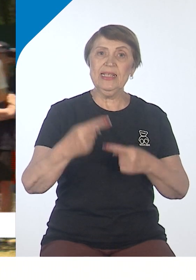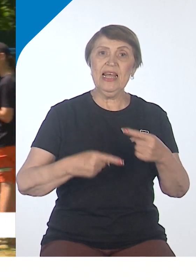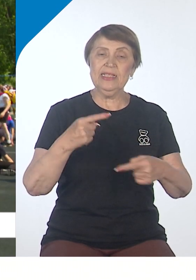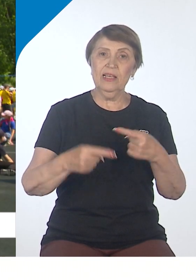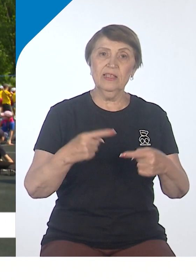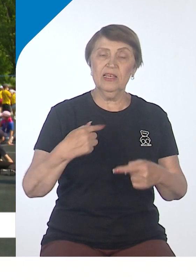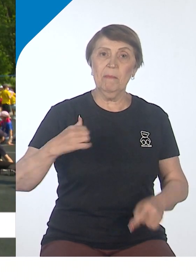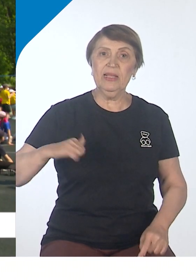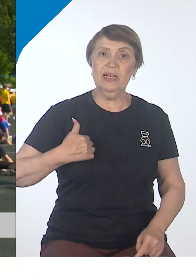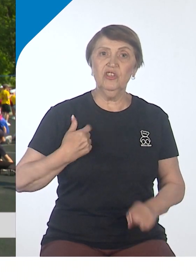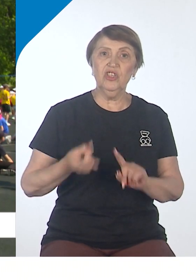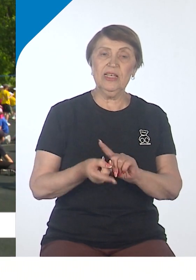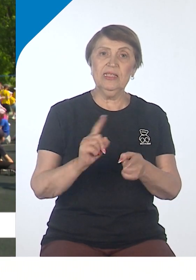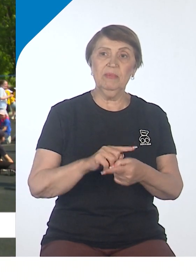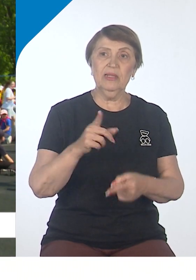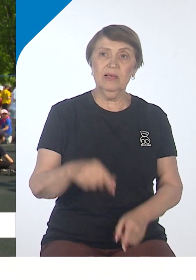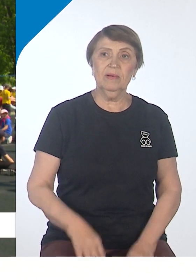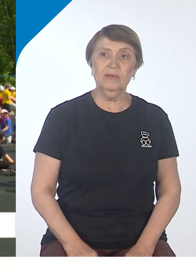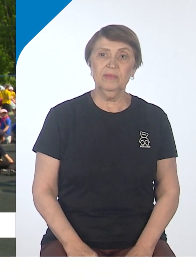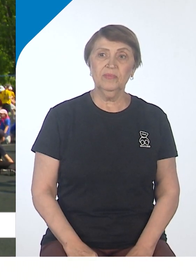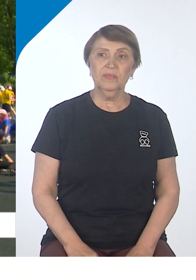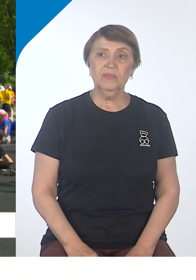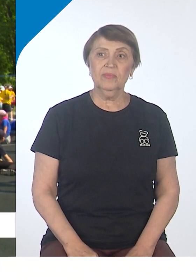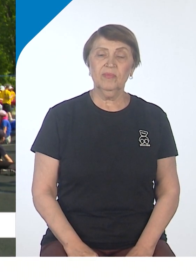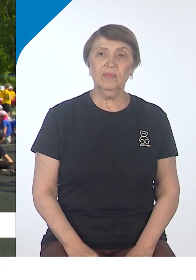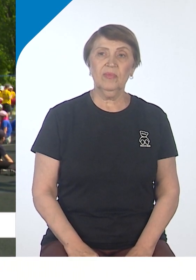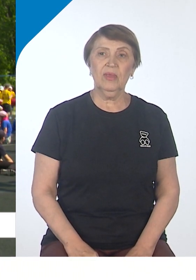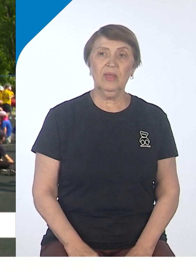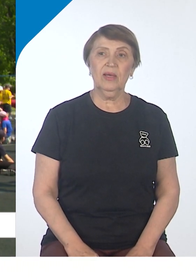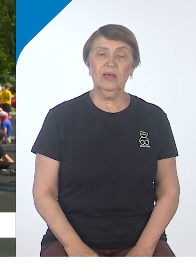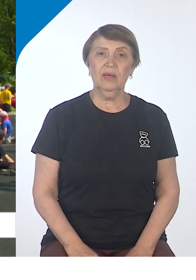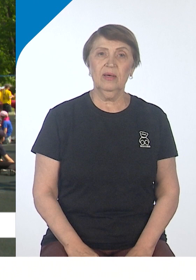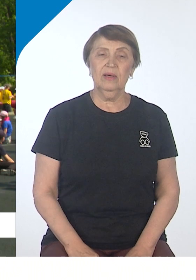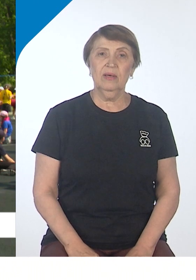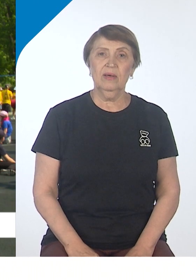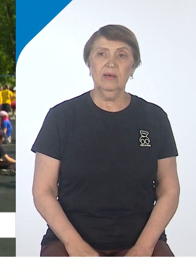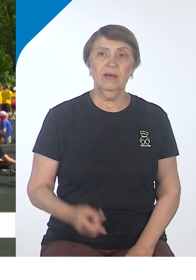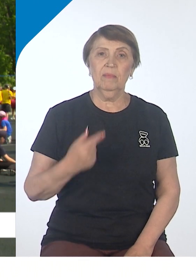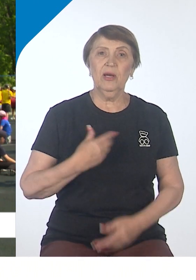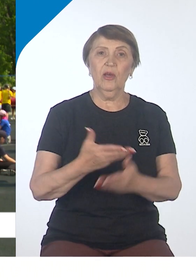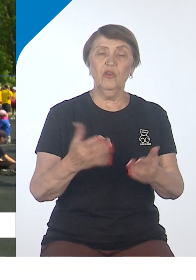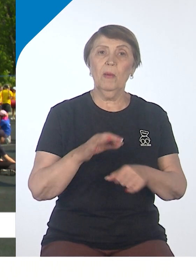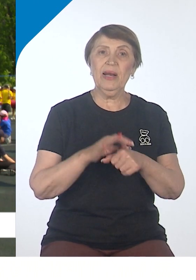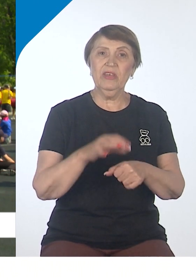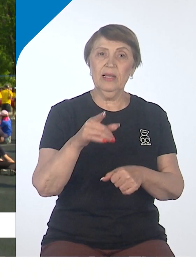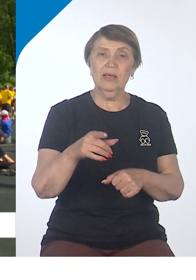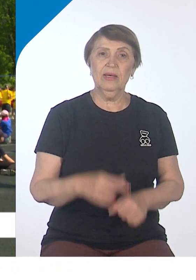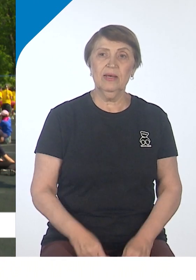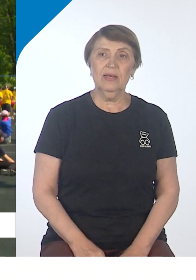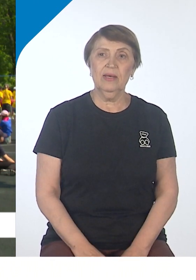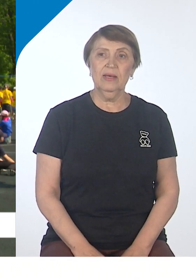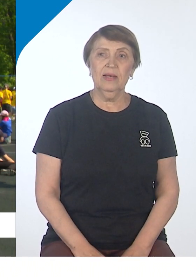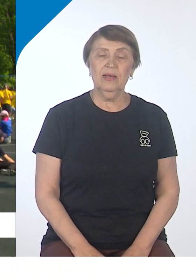совместно с патриотическим клубом «Взлет» города Хабаровска индустриального района. Мы уже ее провели. С ребятами